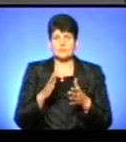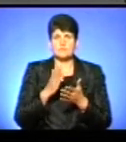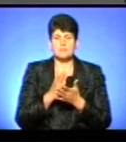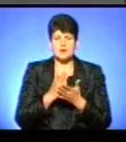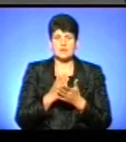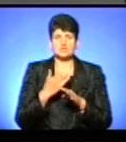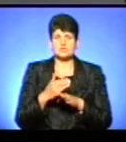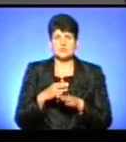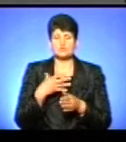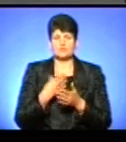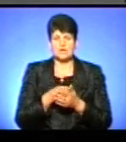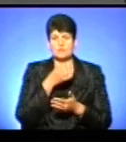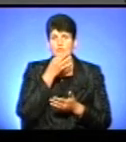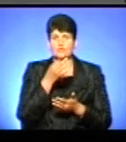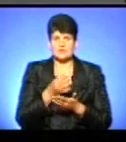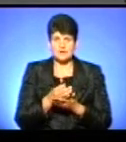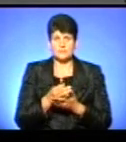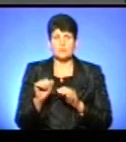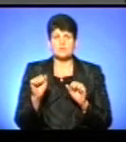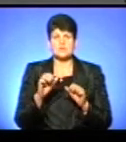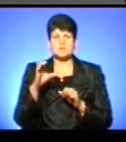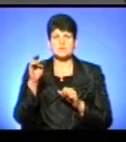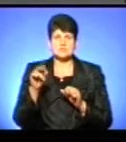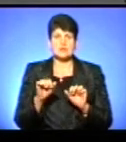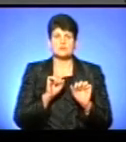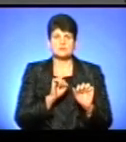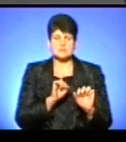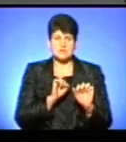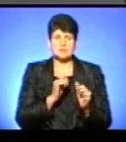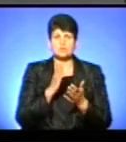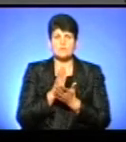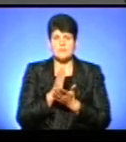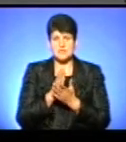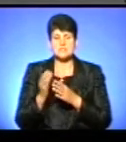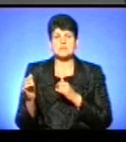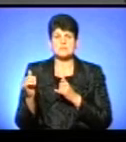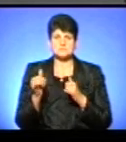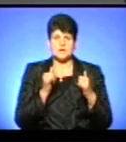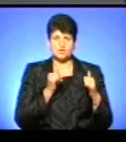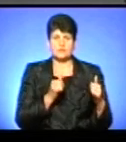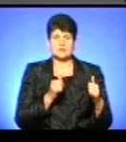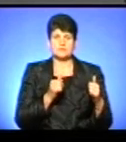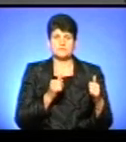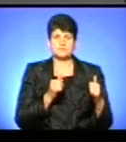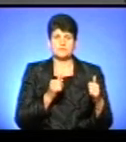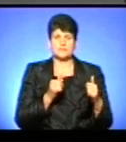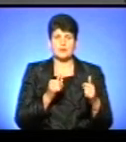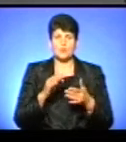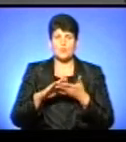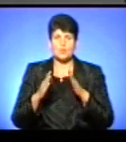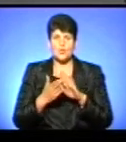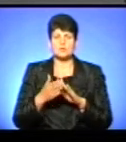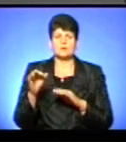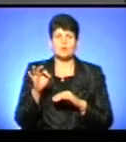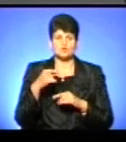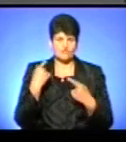частину своєї відповідальності. Управління соціального захисту має забезпечити укладання угоди, те,